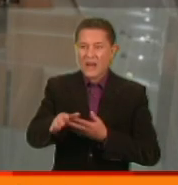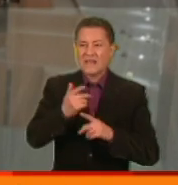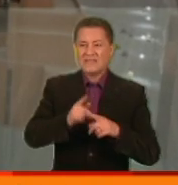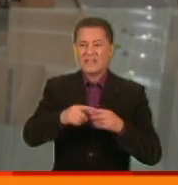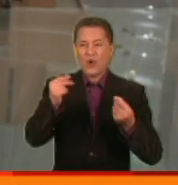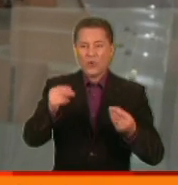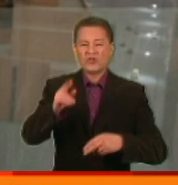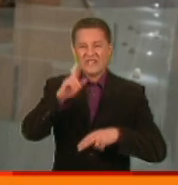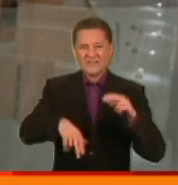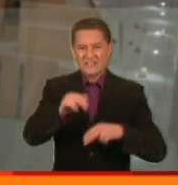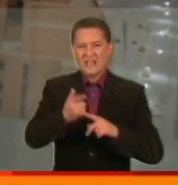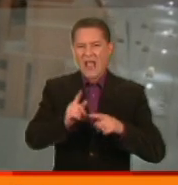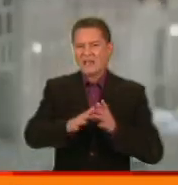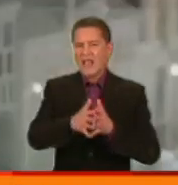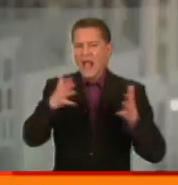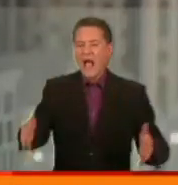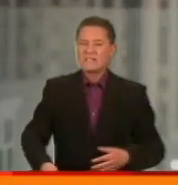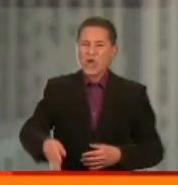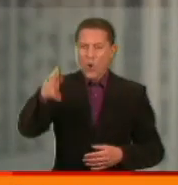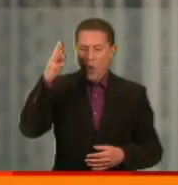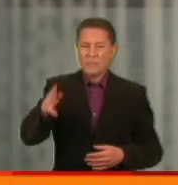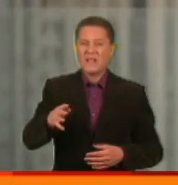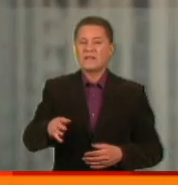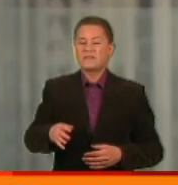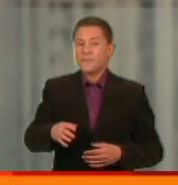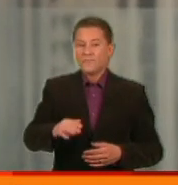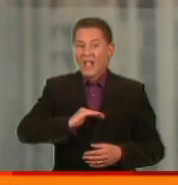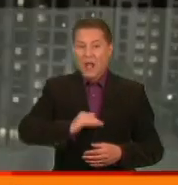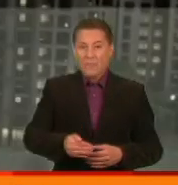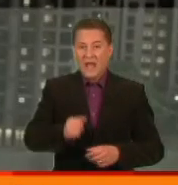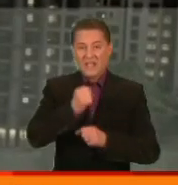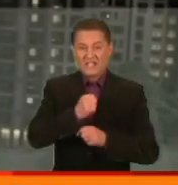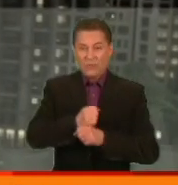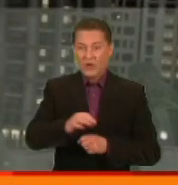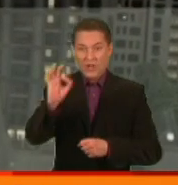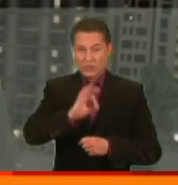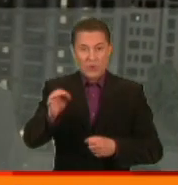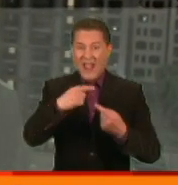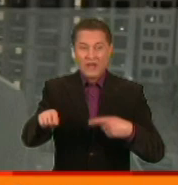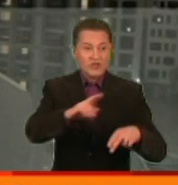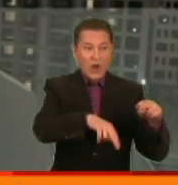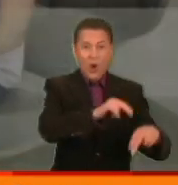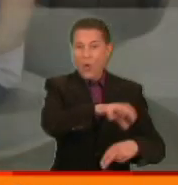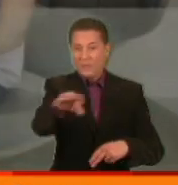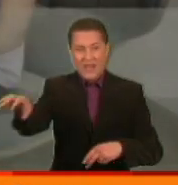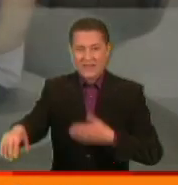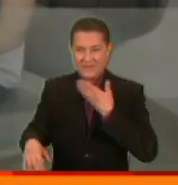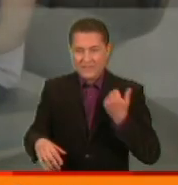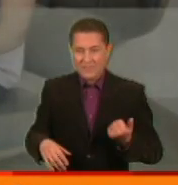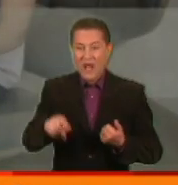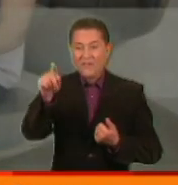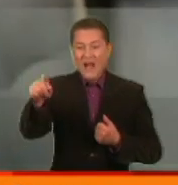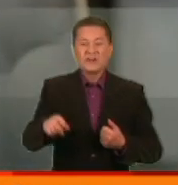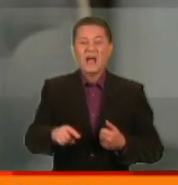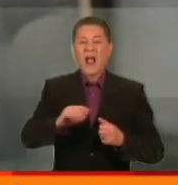історичному центрі цей гігантський комплекс. Бо компанія створена з нуля, і інших об'єктів у неї немає. Наша компанія створена